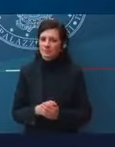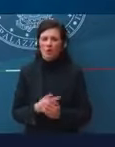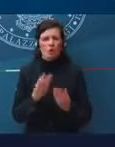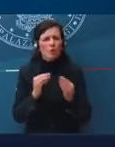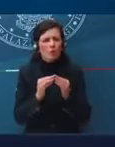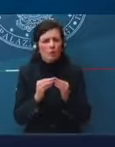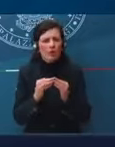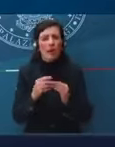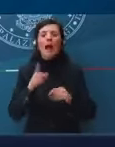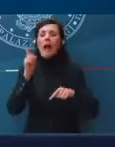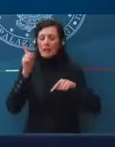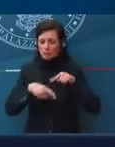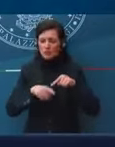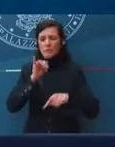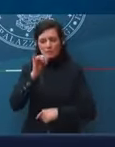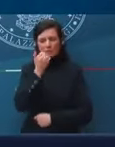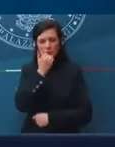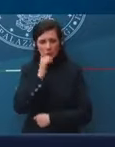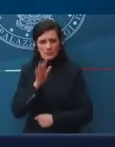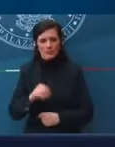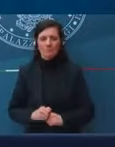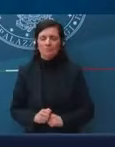Come? Ah, sì, scusi.